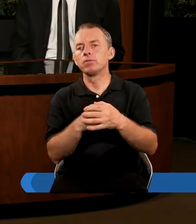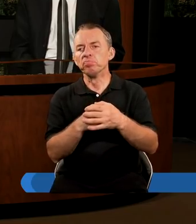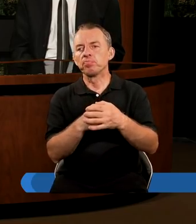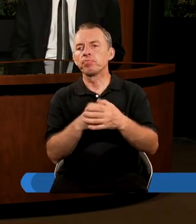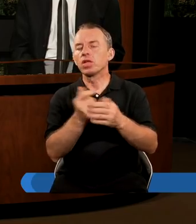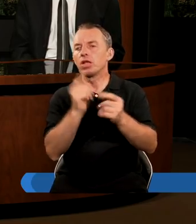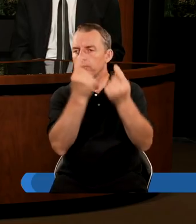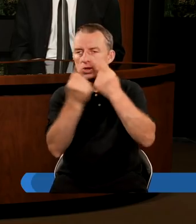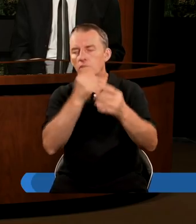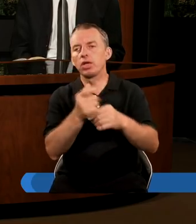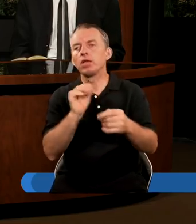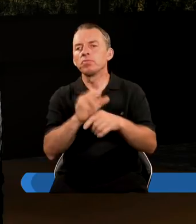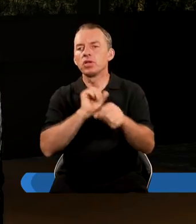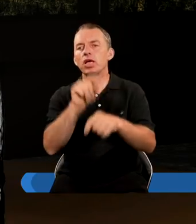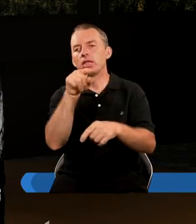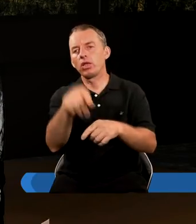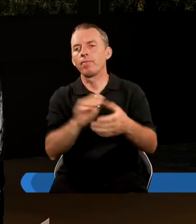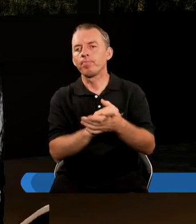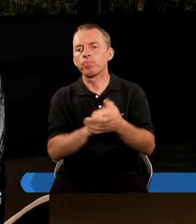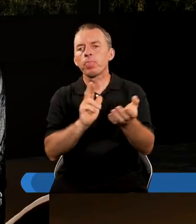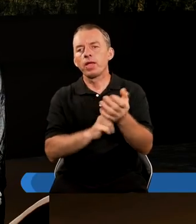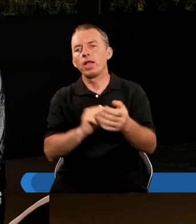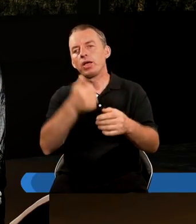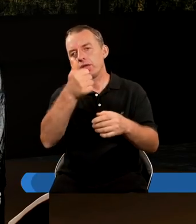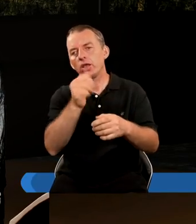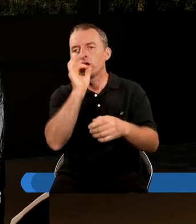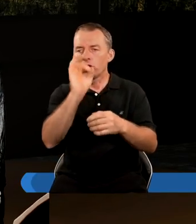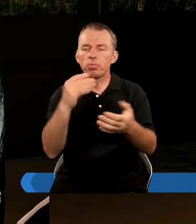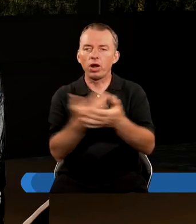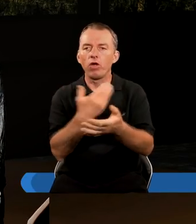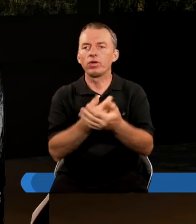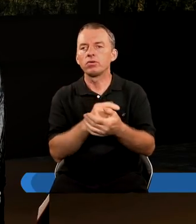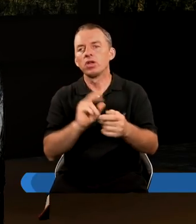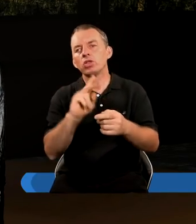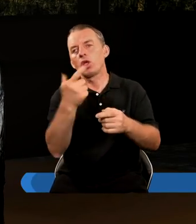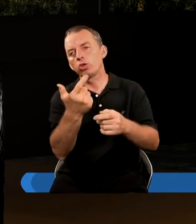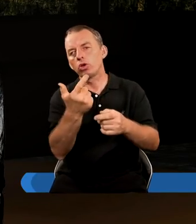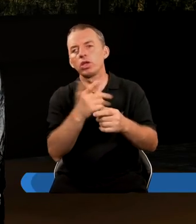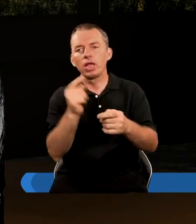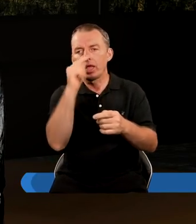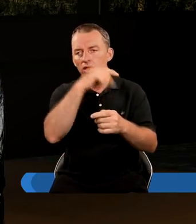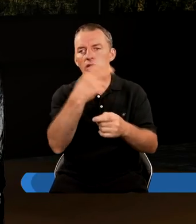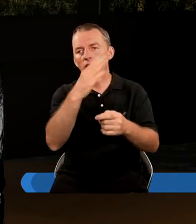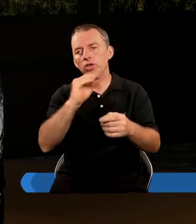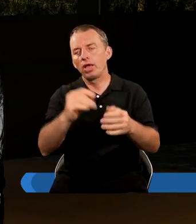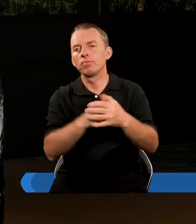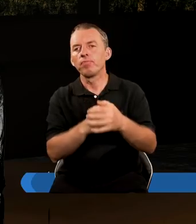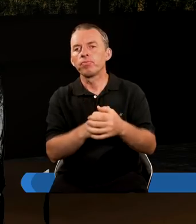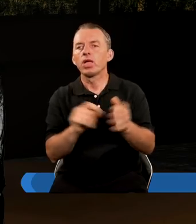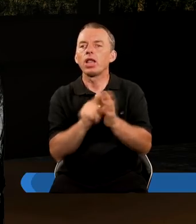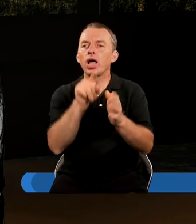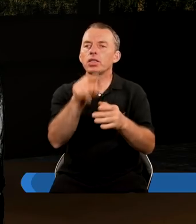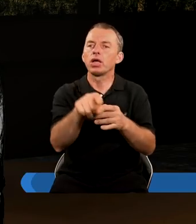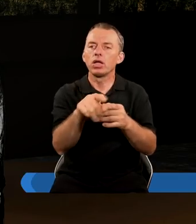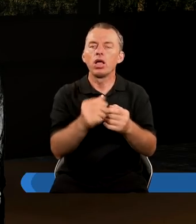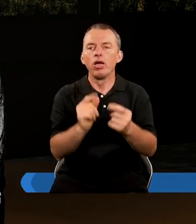Nie sądzicie? No jest to dla jednych dobra nowina, a dla drugich no niestety nie. No dla tych